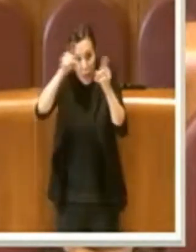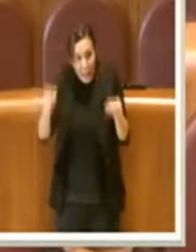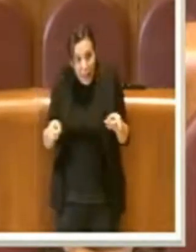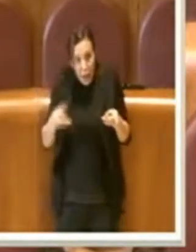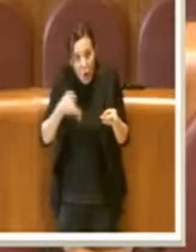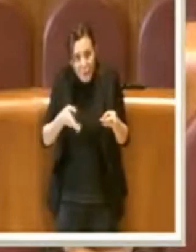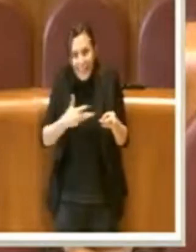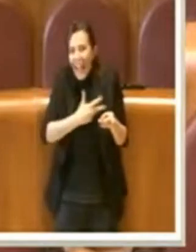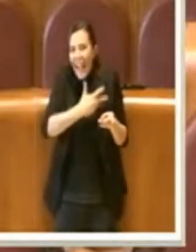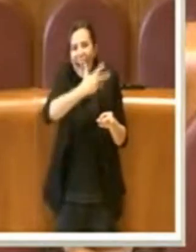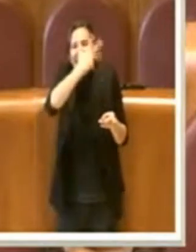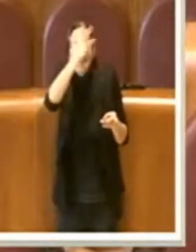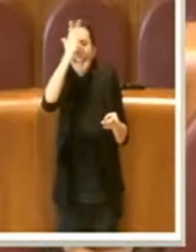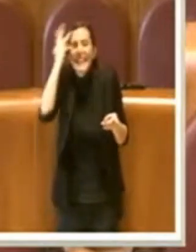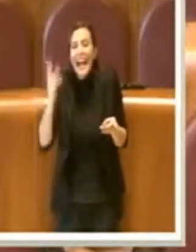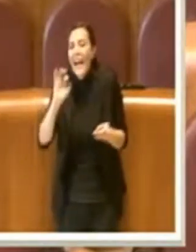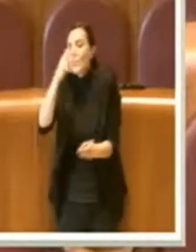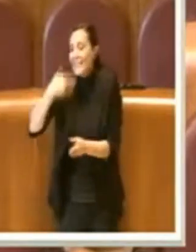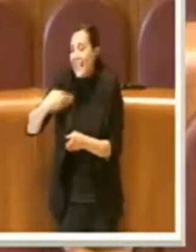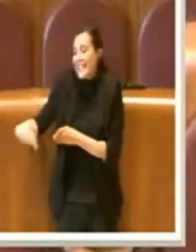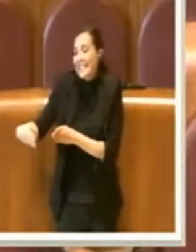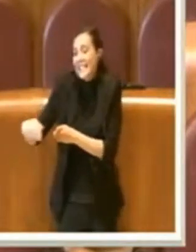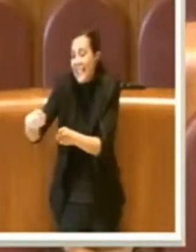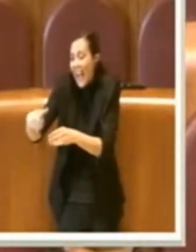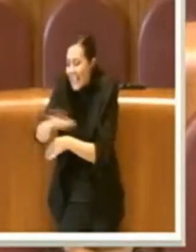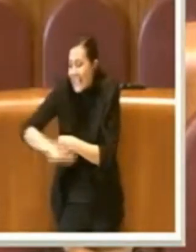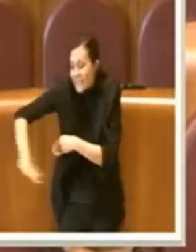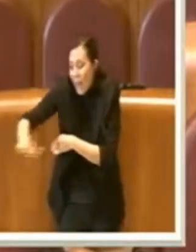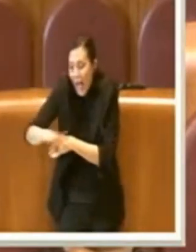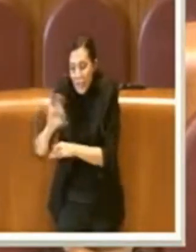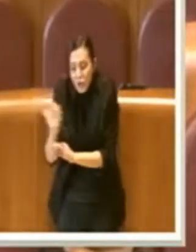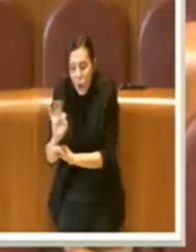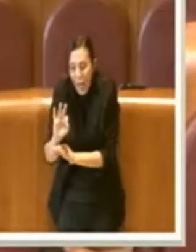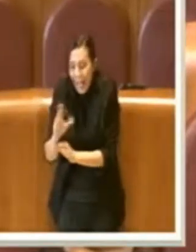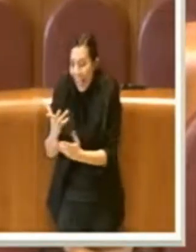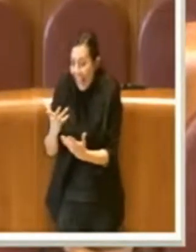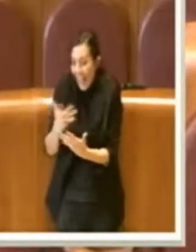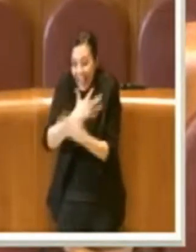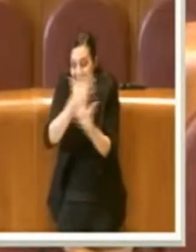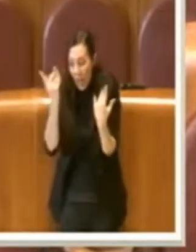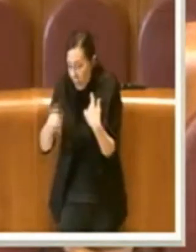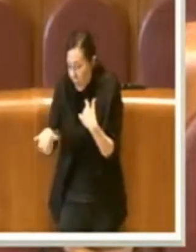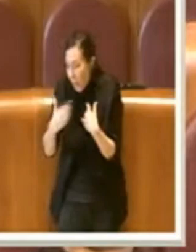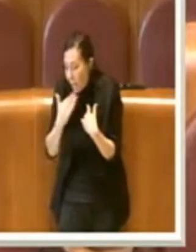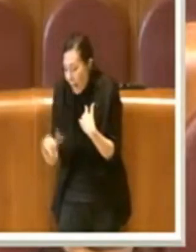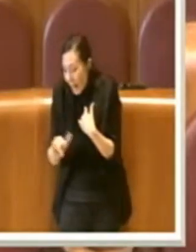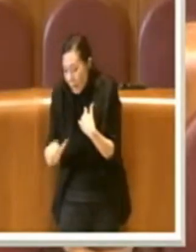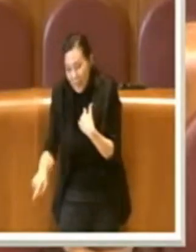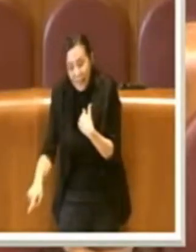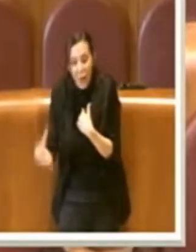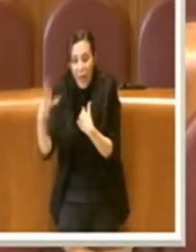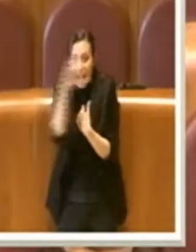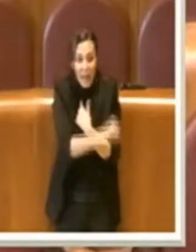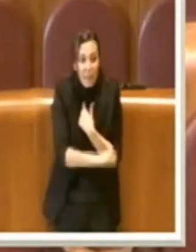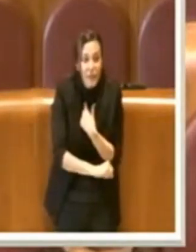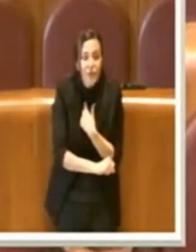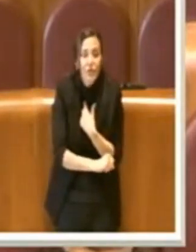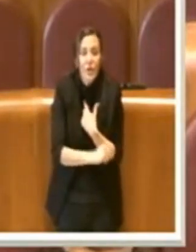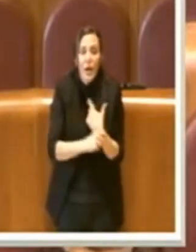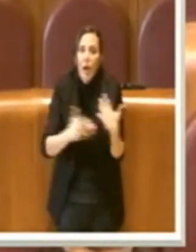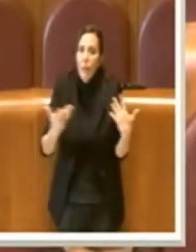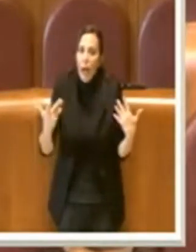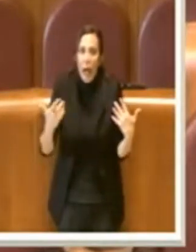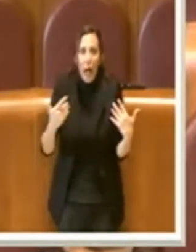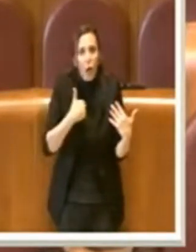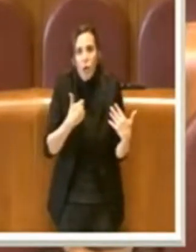chiaro che non possono stare in strada se non c'è spazio in strada. Questo lo capisce anche un bambino, ma certo, io non ho l